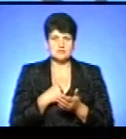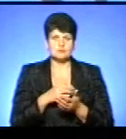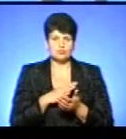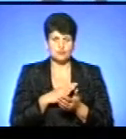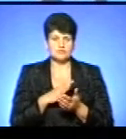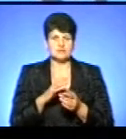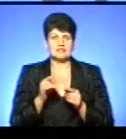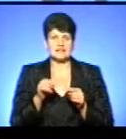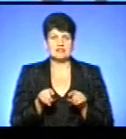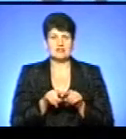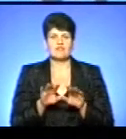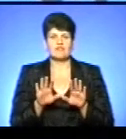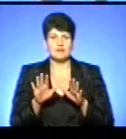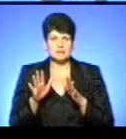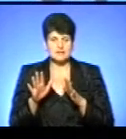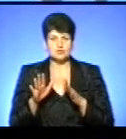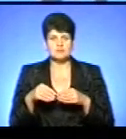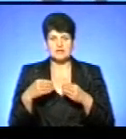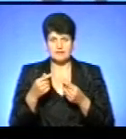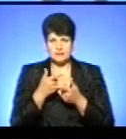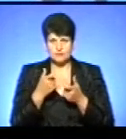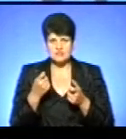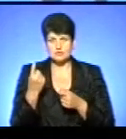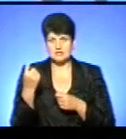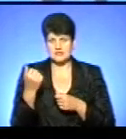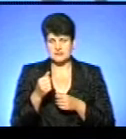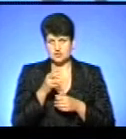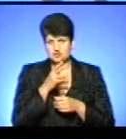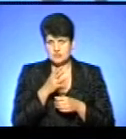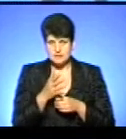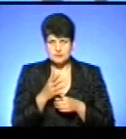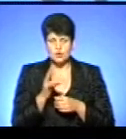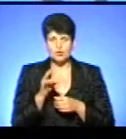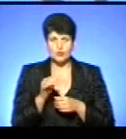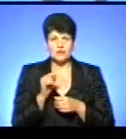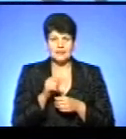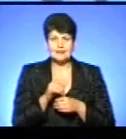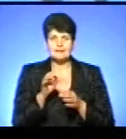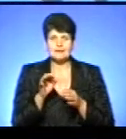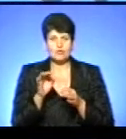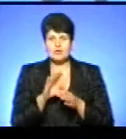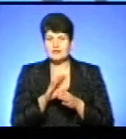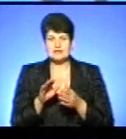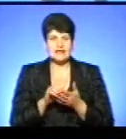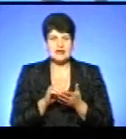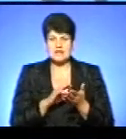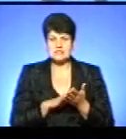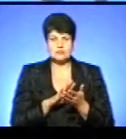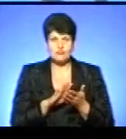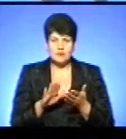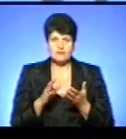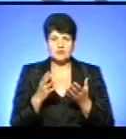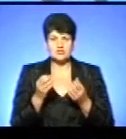такі випадки, що ми давали повідомлення навіть і за тиждень часу. Їх ніхто ніколи не реєстрував, і вони